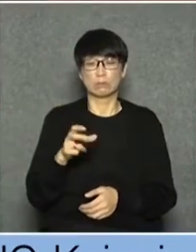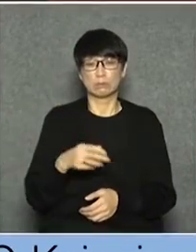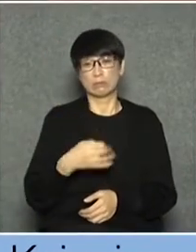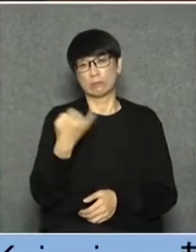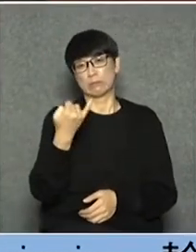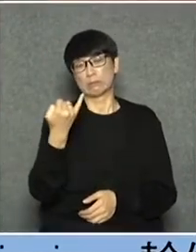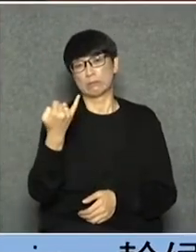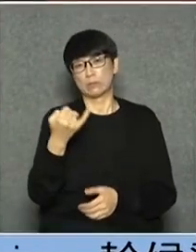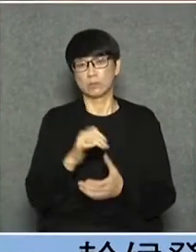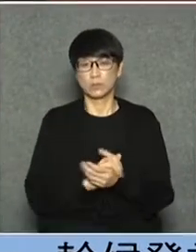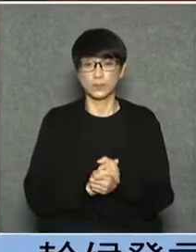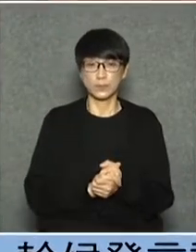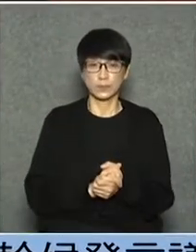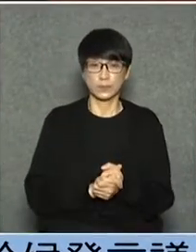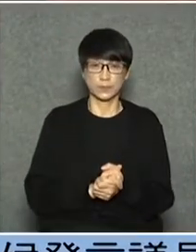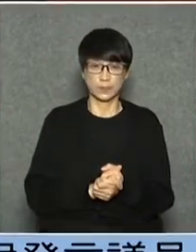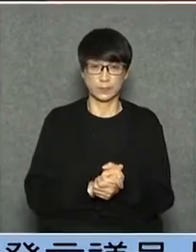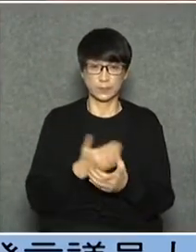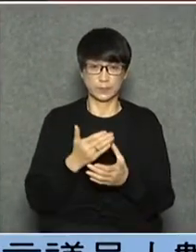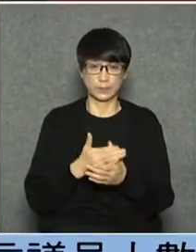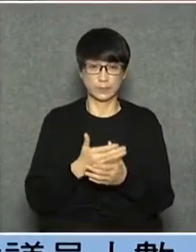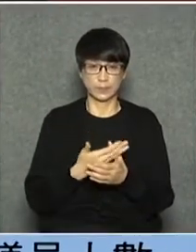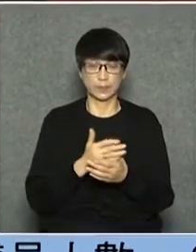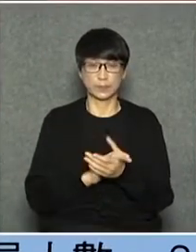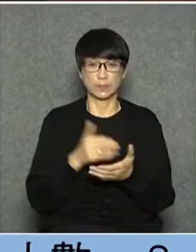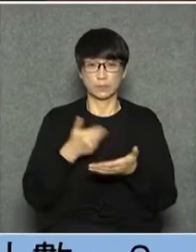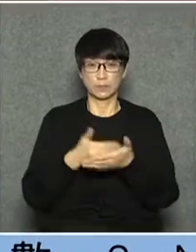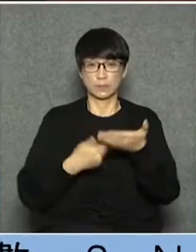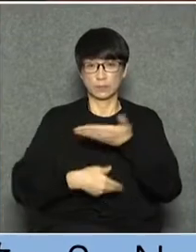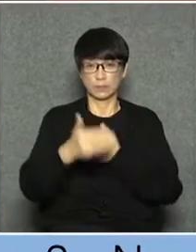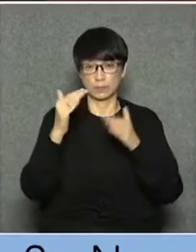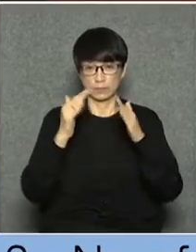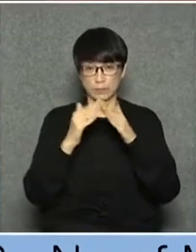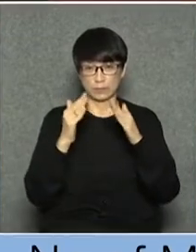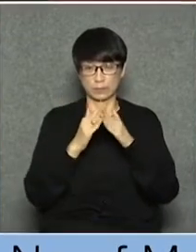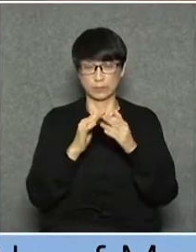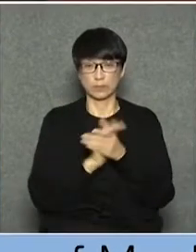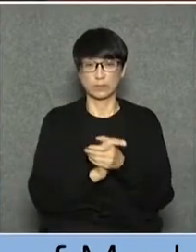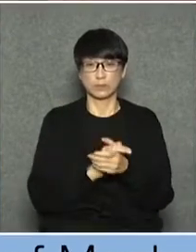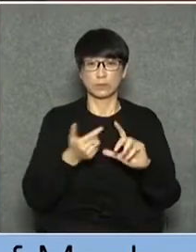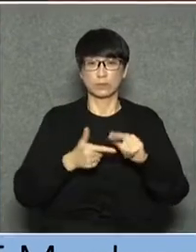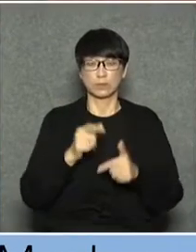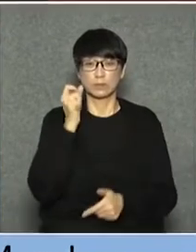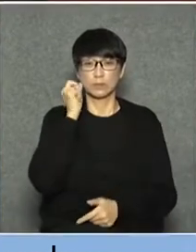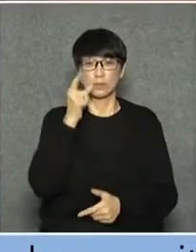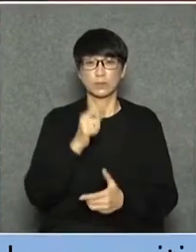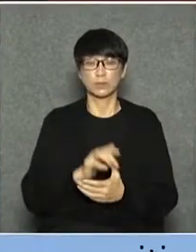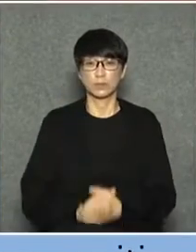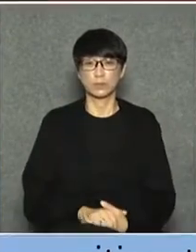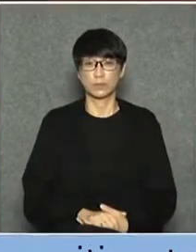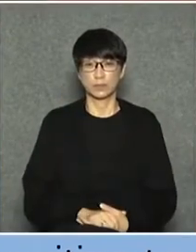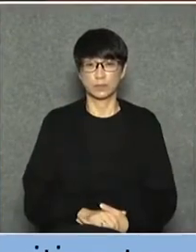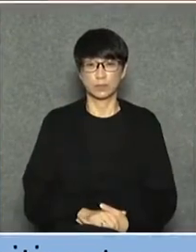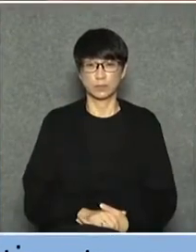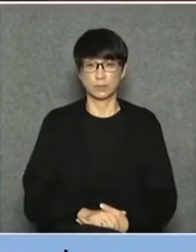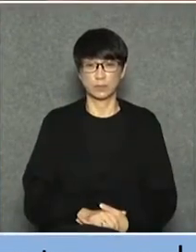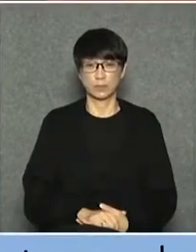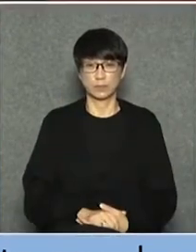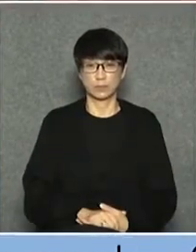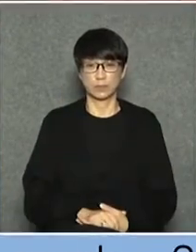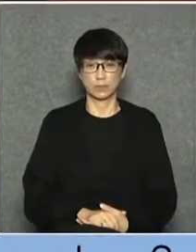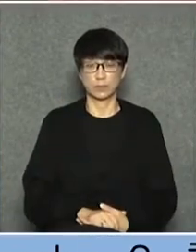我們賣樓的方式是非常之特別想到一個想法就是把